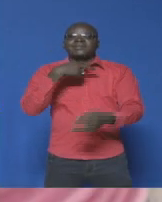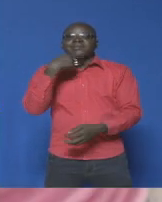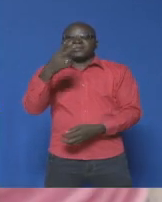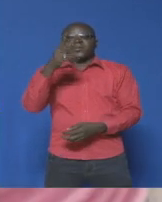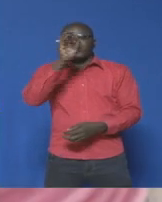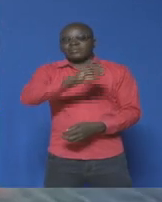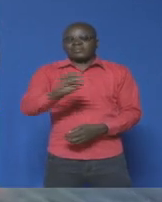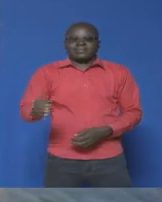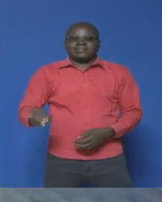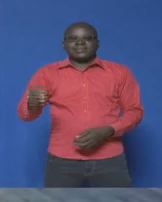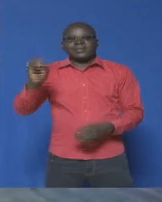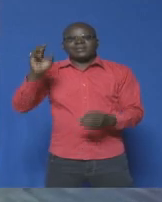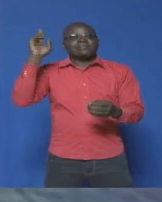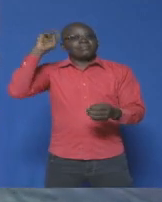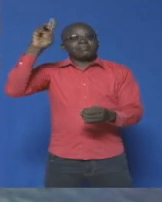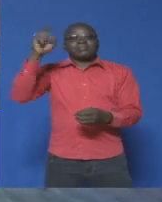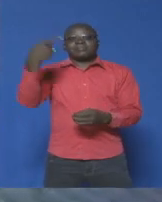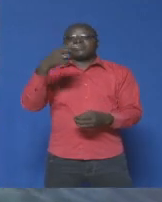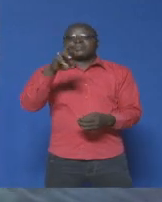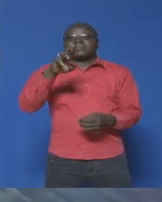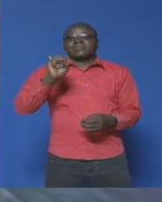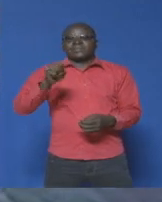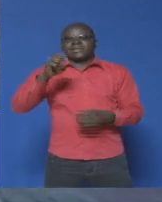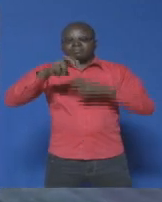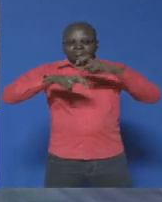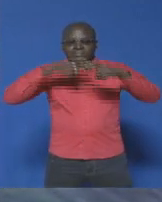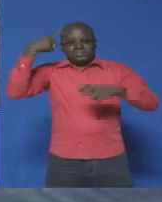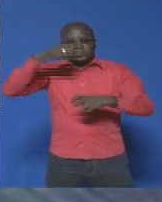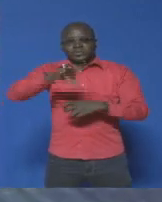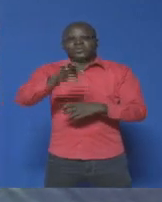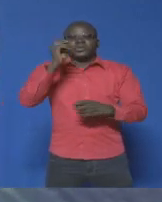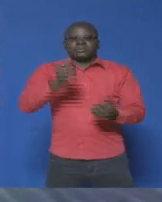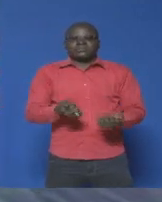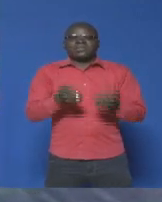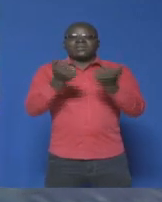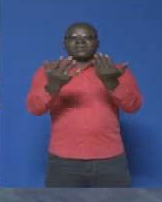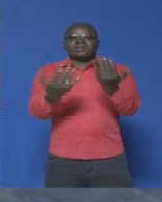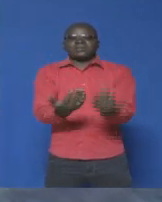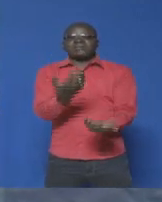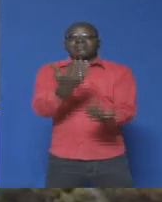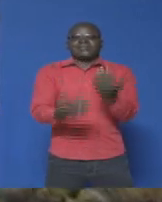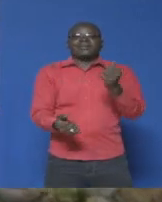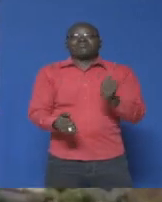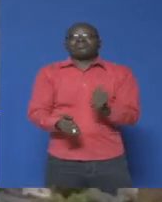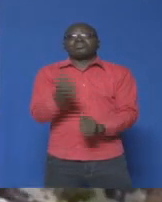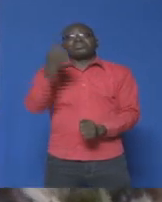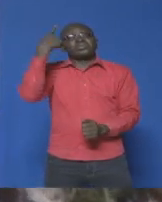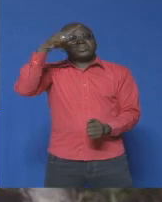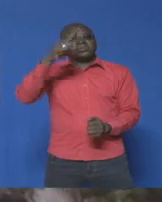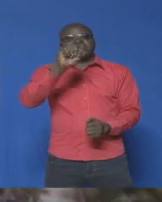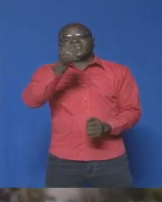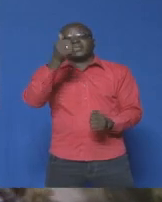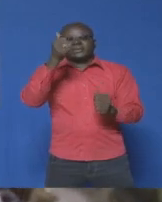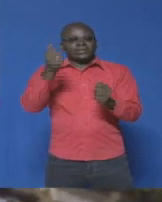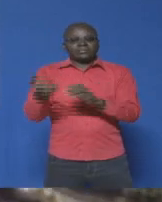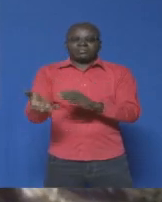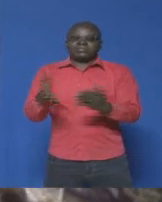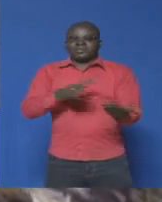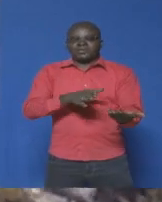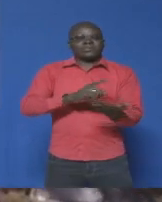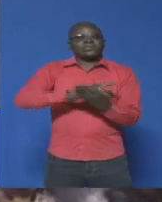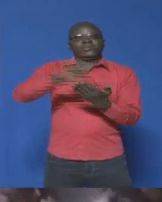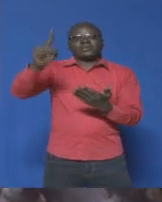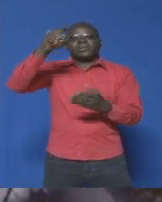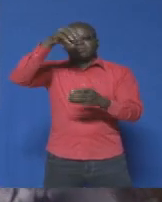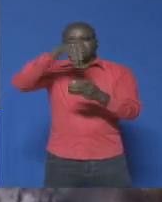en Grèce, les enquêtes sont ouvertes pour trouver les causes des incendies qui ont fait plusieurs dizaines de morts en début de semaine. Dans le pays, le